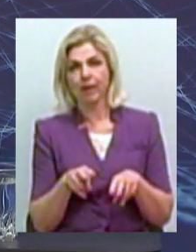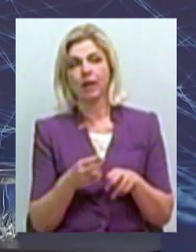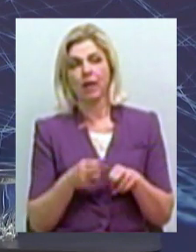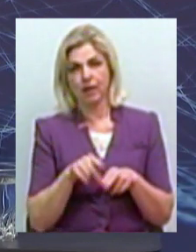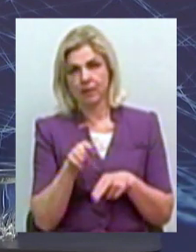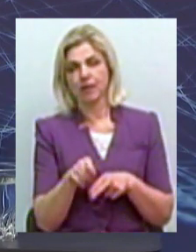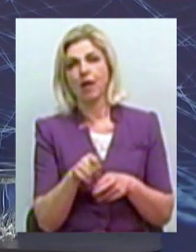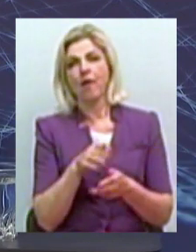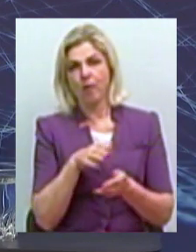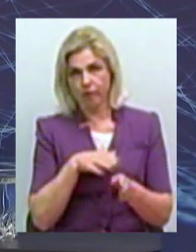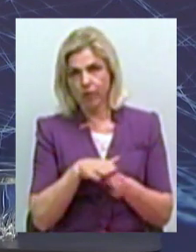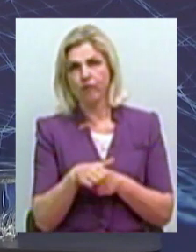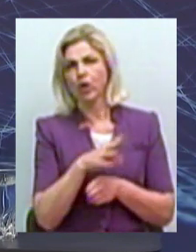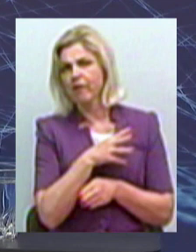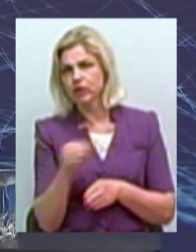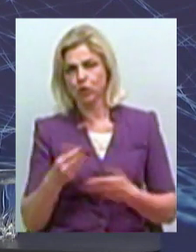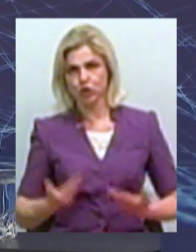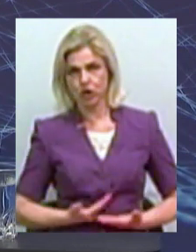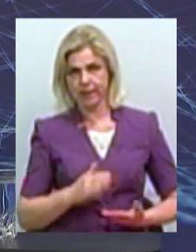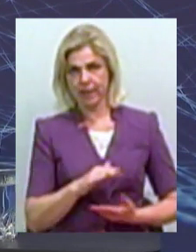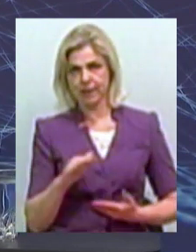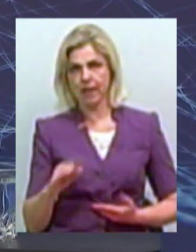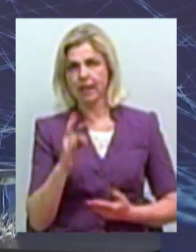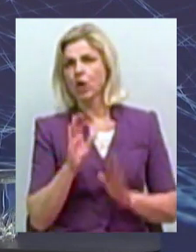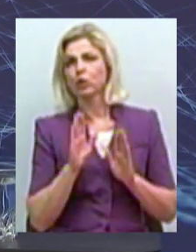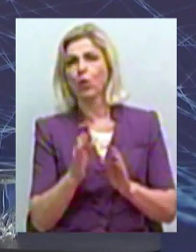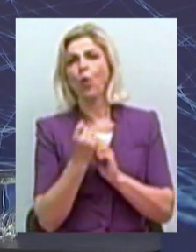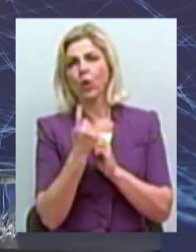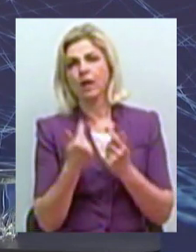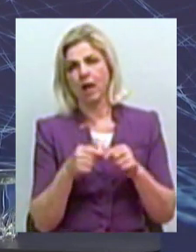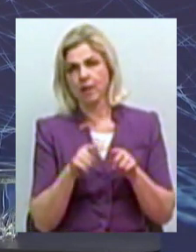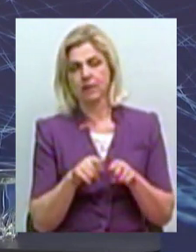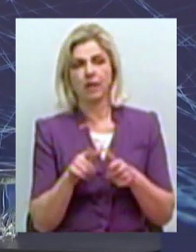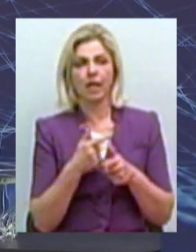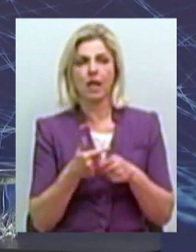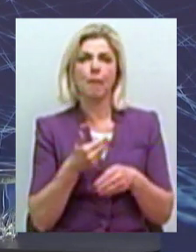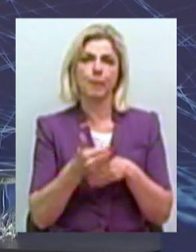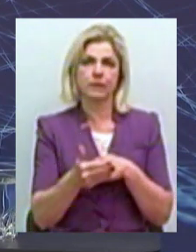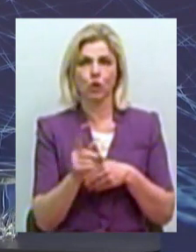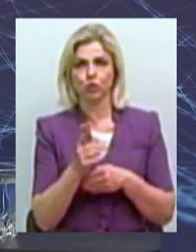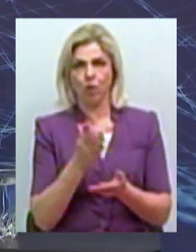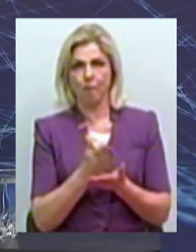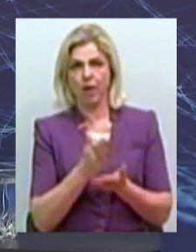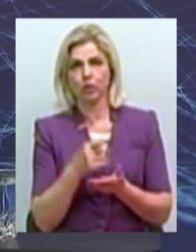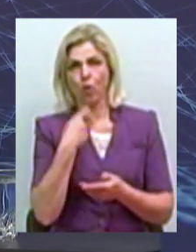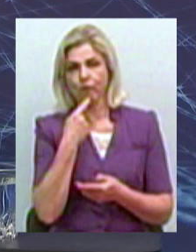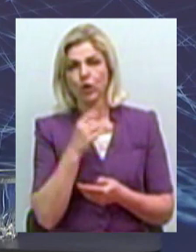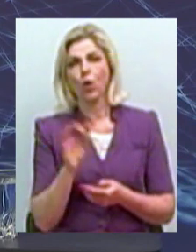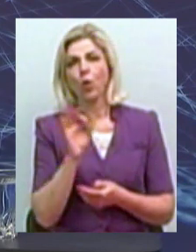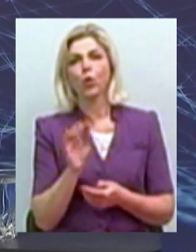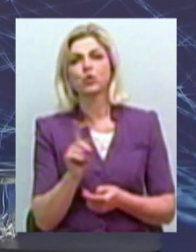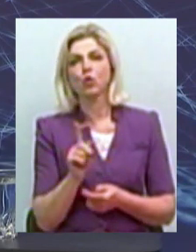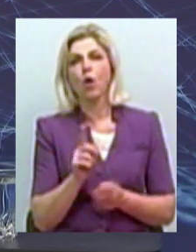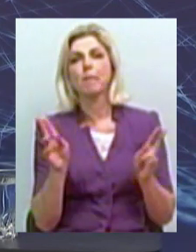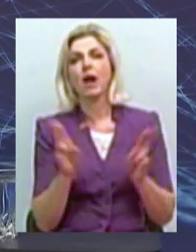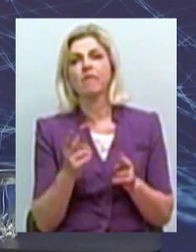проходить на протязі всього життя дитини. Не тільки в 11 класі, або що пізніше ми маємо говорити про те, що